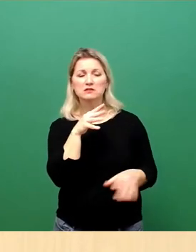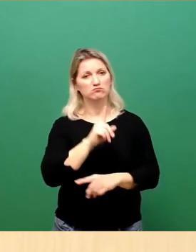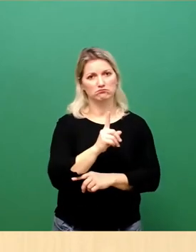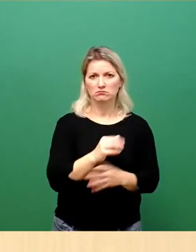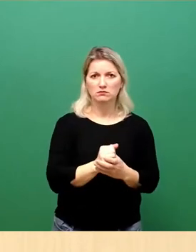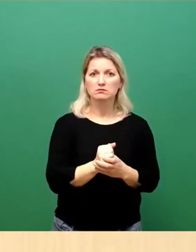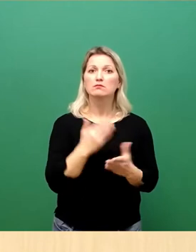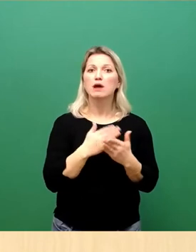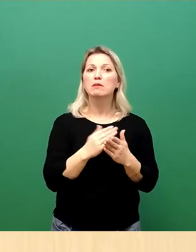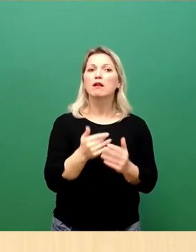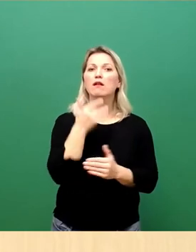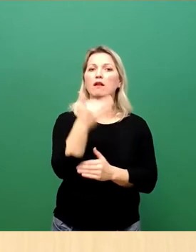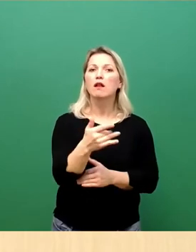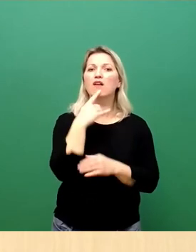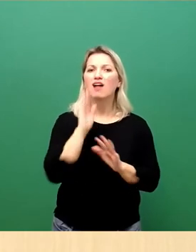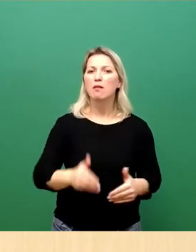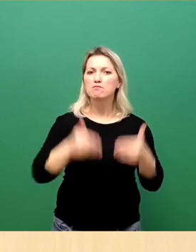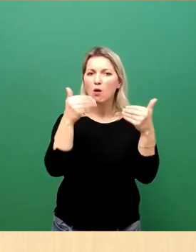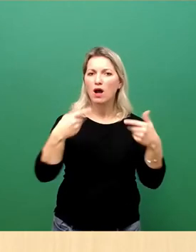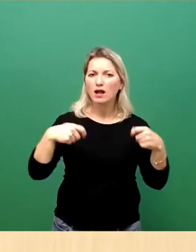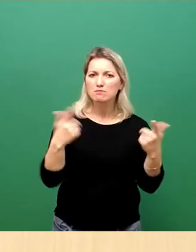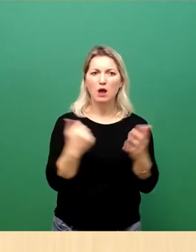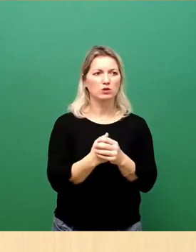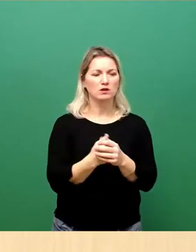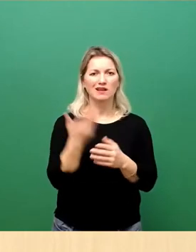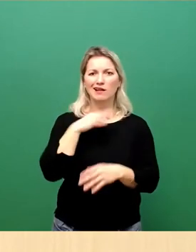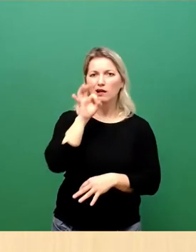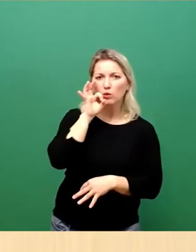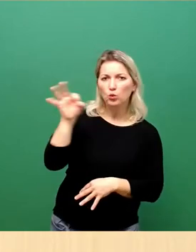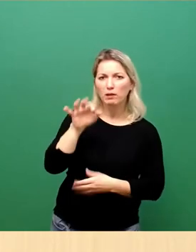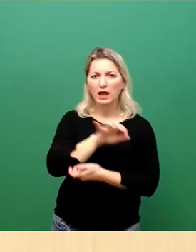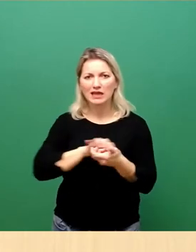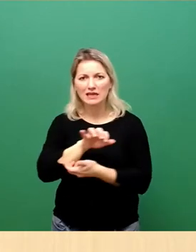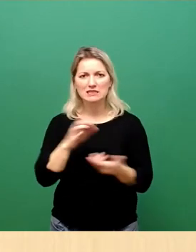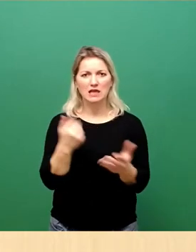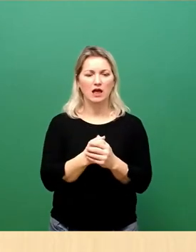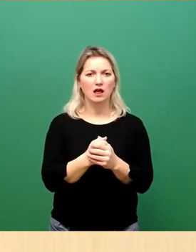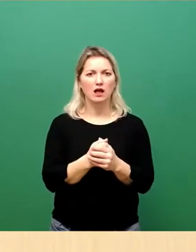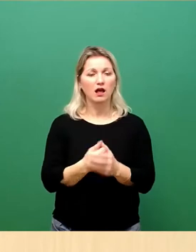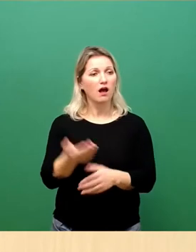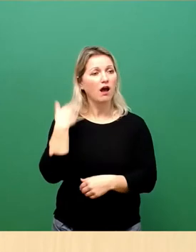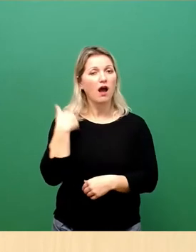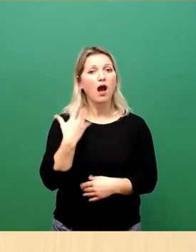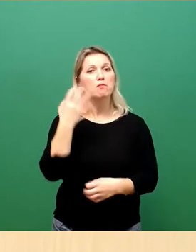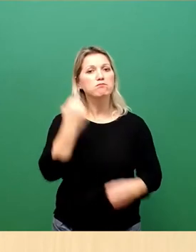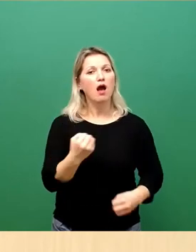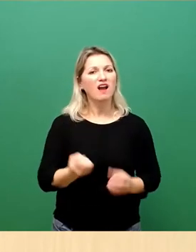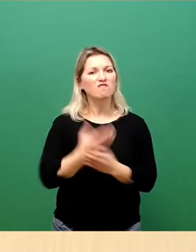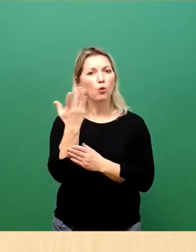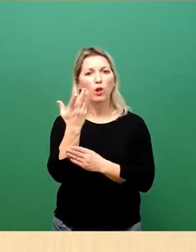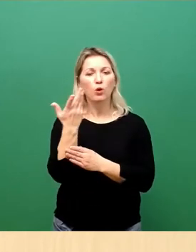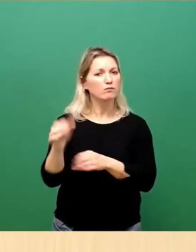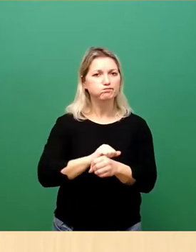errichtet wurde, nicht zur Kuba-Krise, nicht nach der Niederschlagung des Prager Frühlings, nicht während des